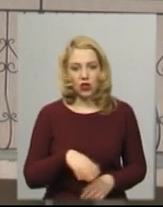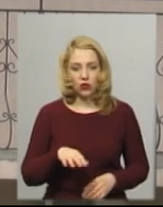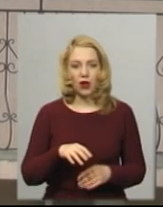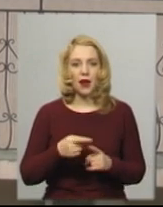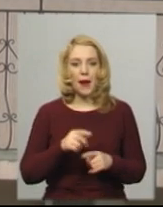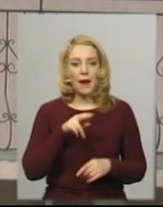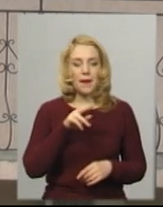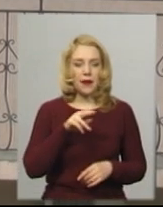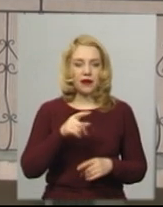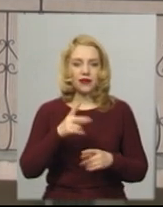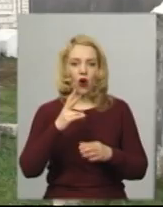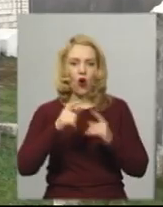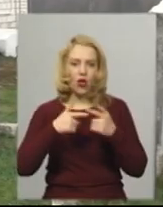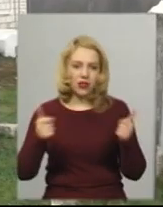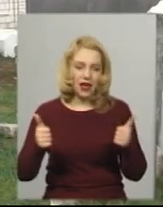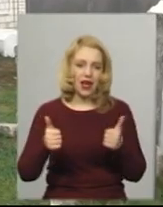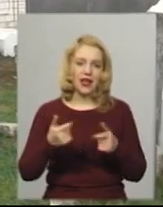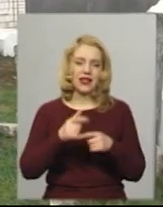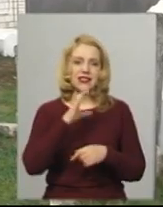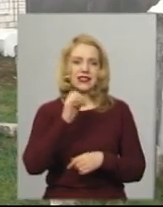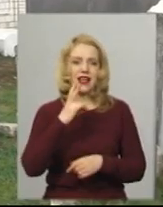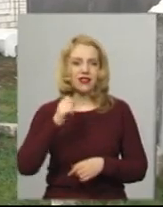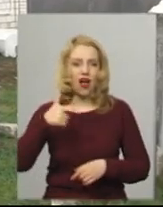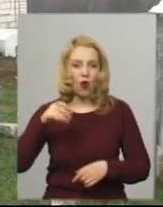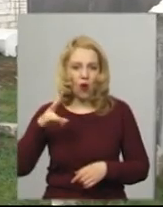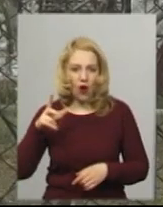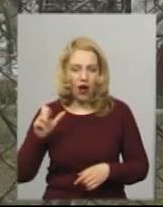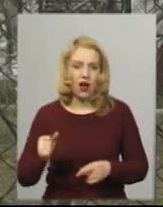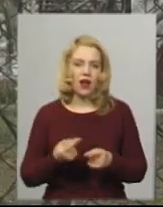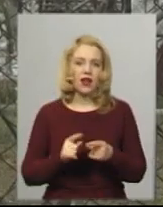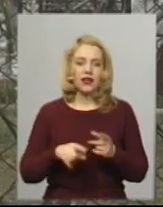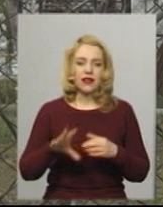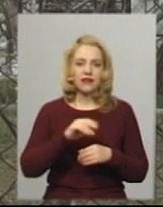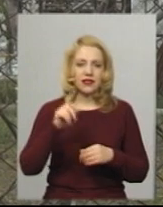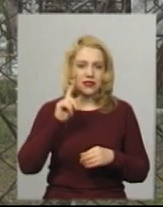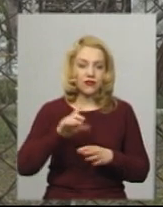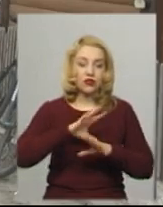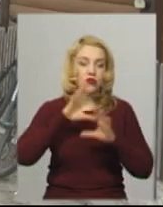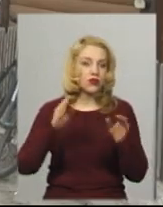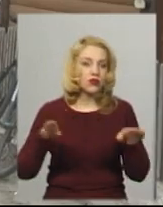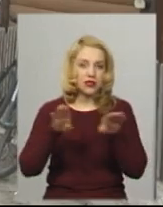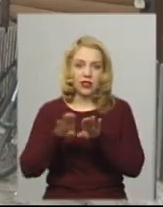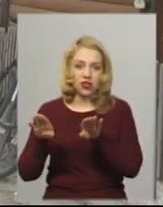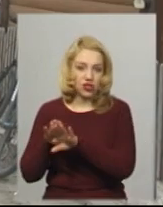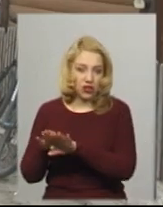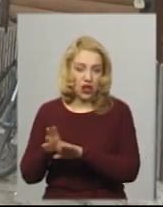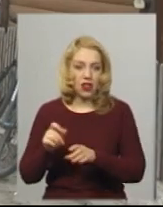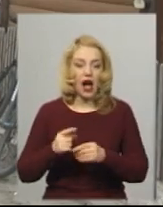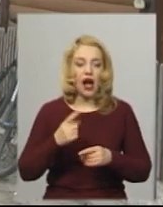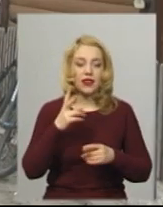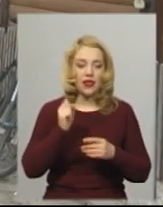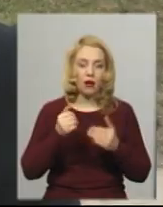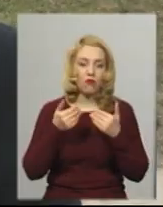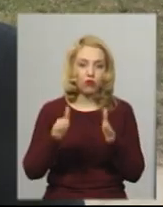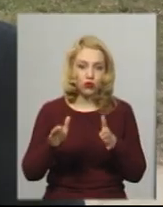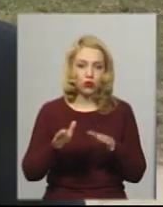паломника. І готель, і синагога, і некрополь в засновниках хасидизму Ізраїля. Баал Шемтова – усе зачинено, а на пропускному пункті напис